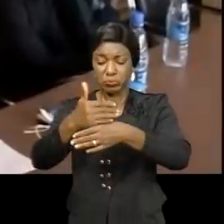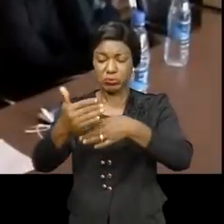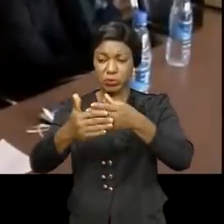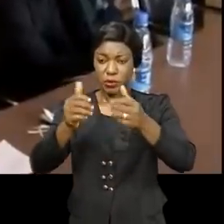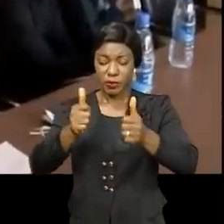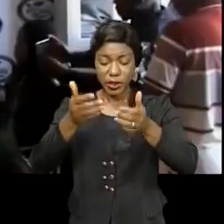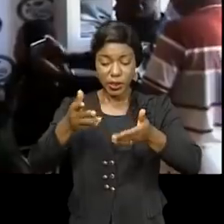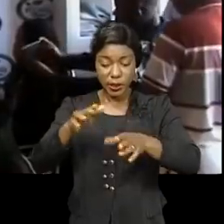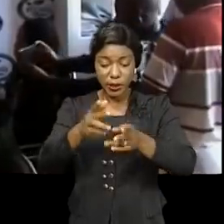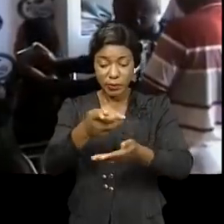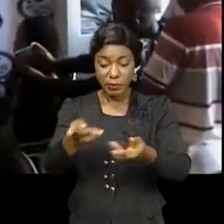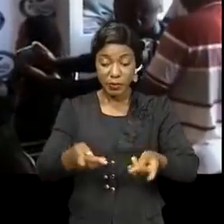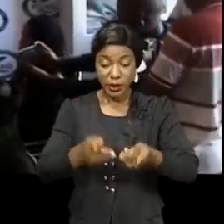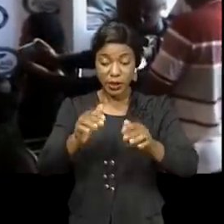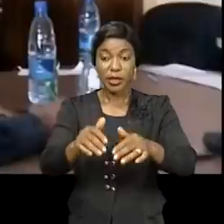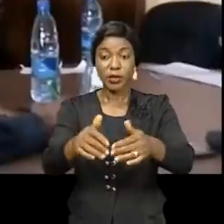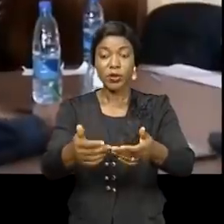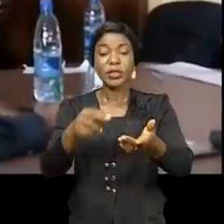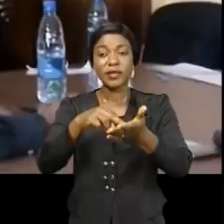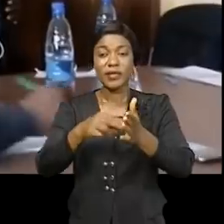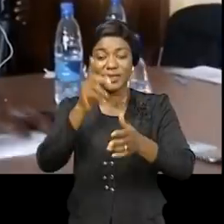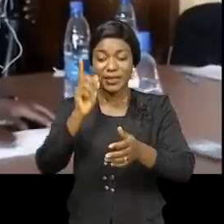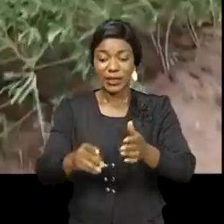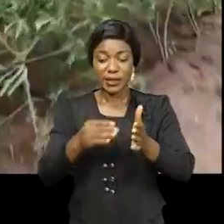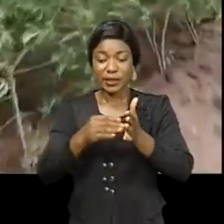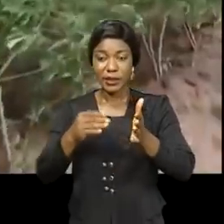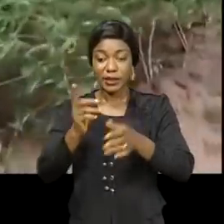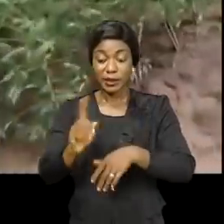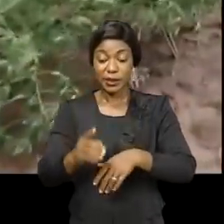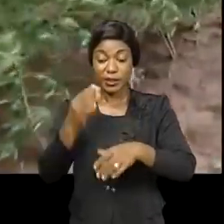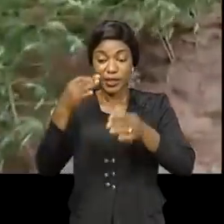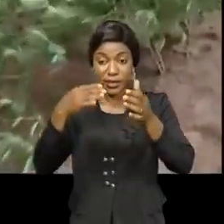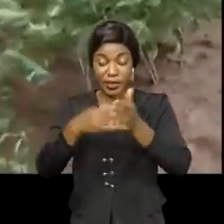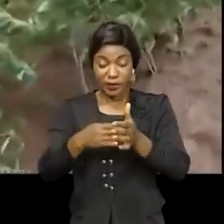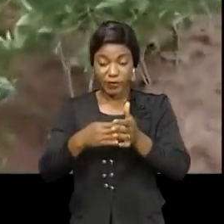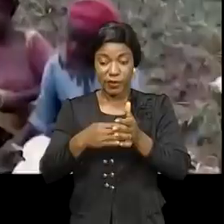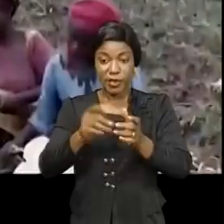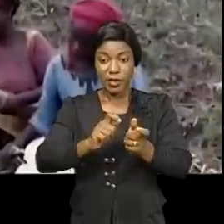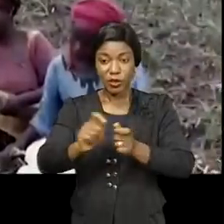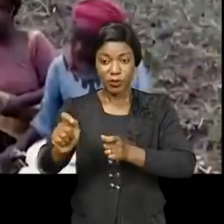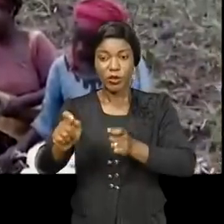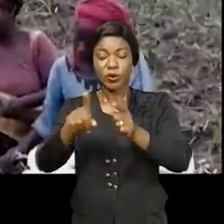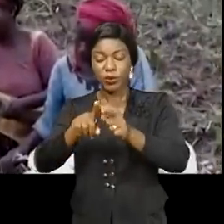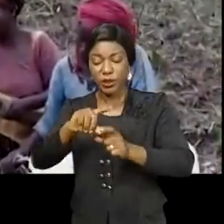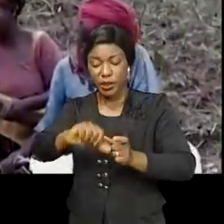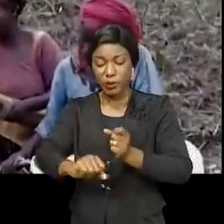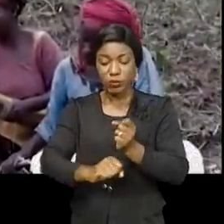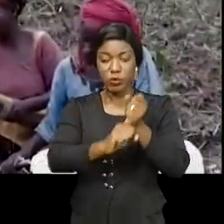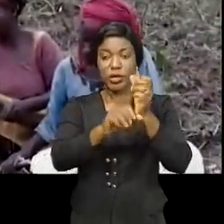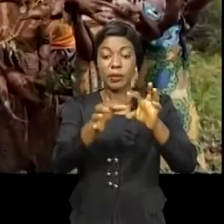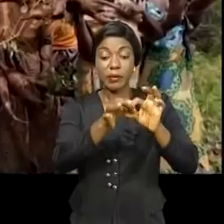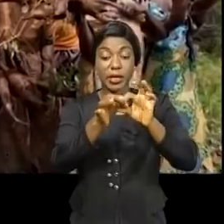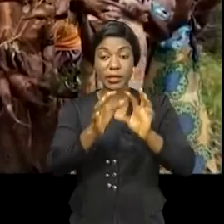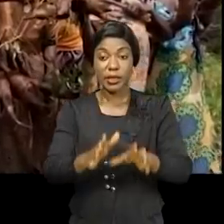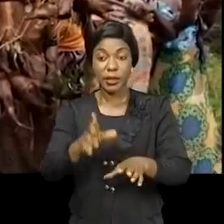agricoles à travers la province, dont 139.4 km pour les projets pic à gel et les autres avec l'appui des partenaires, notamment